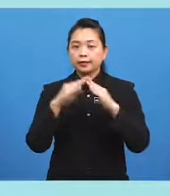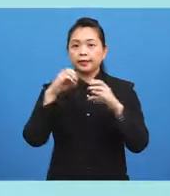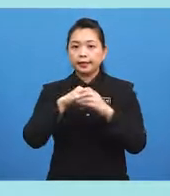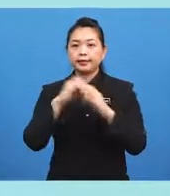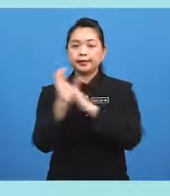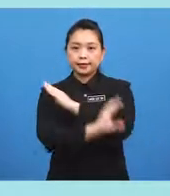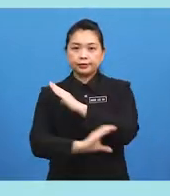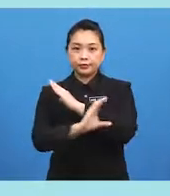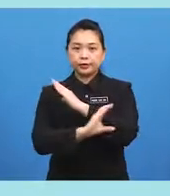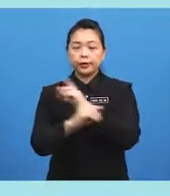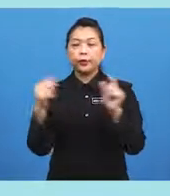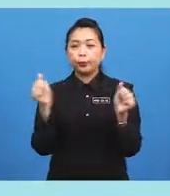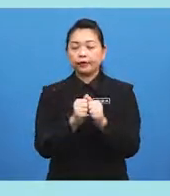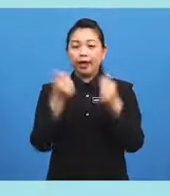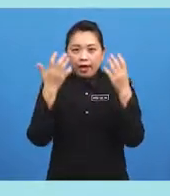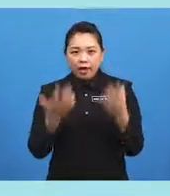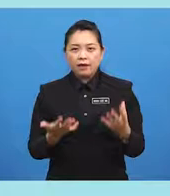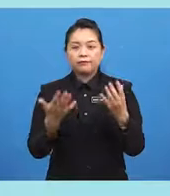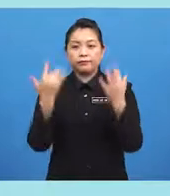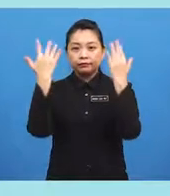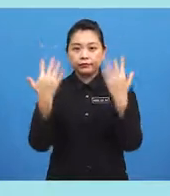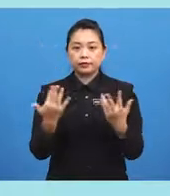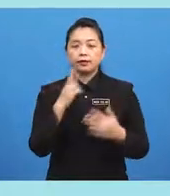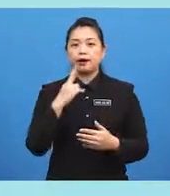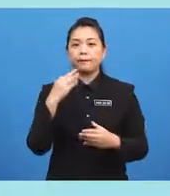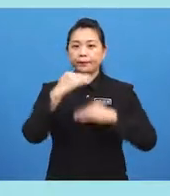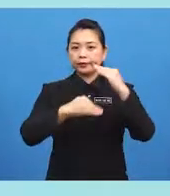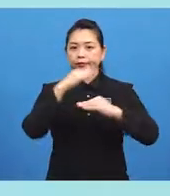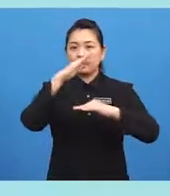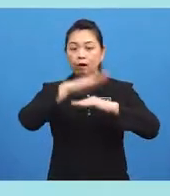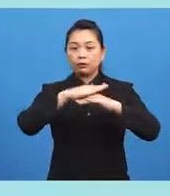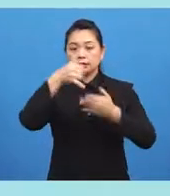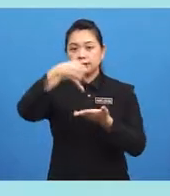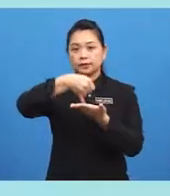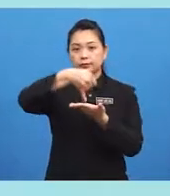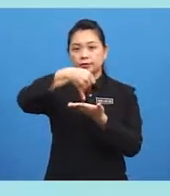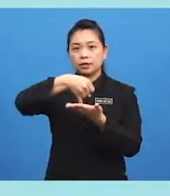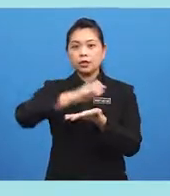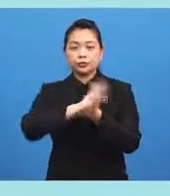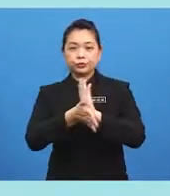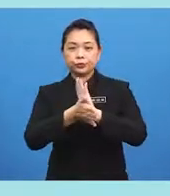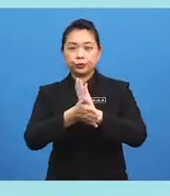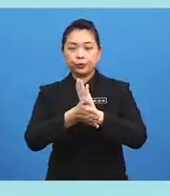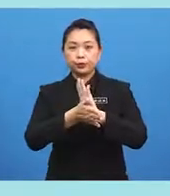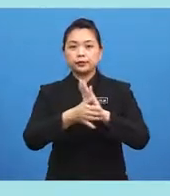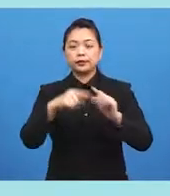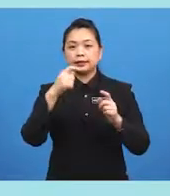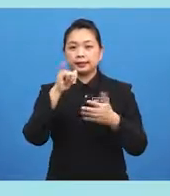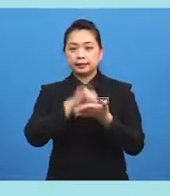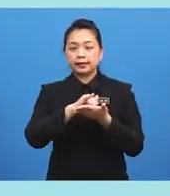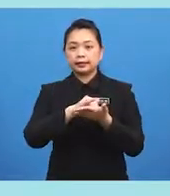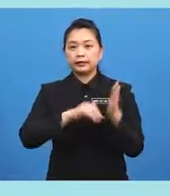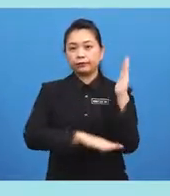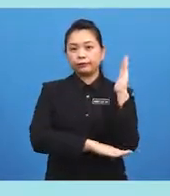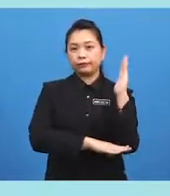...in countries... ...with... ...heavy rains... ...are built... ...on silt... ...so... ...that... ...the floor...